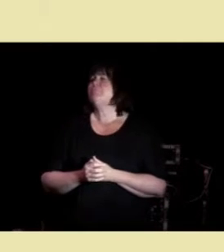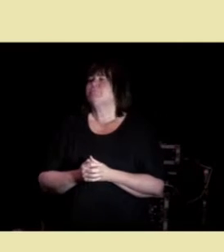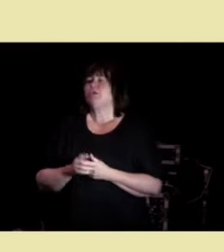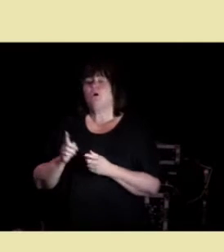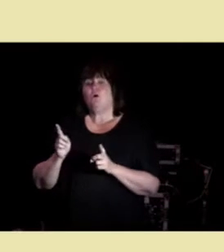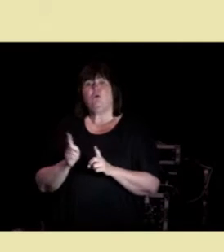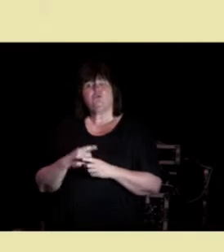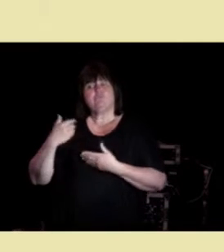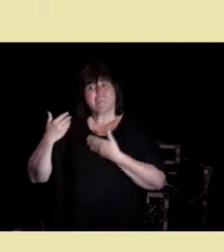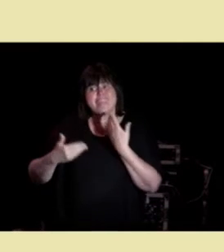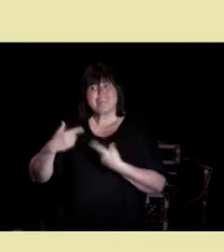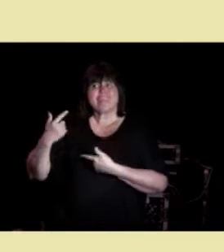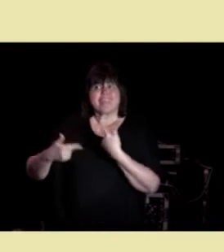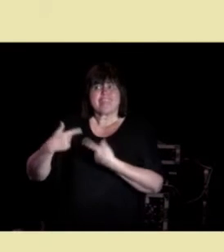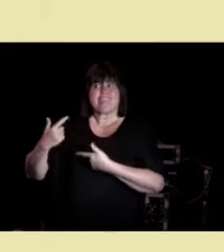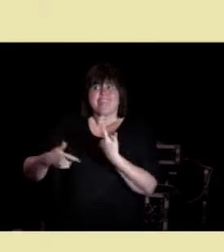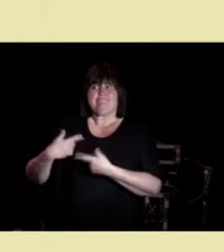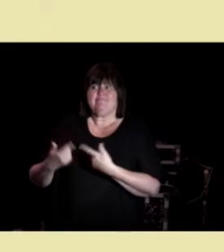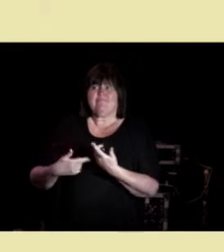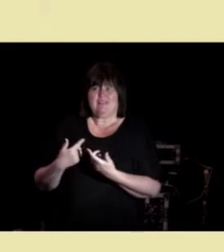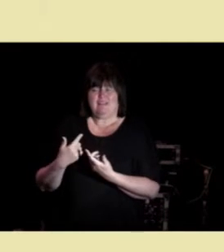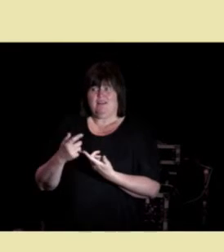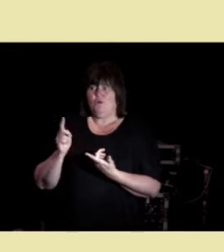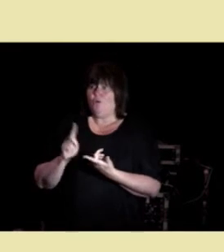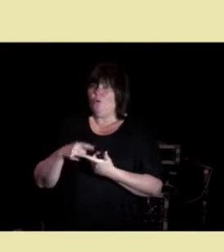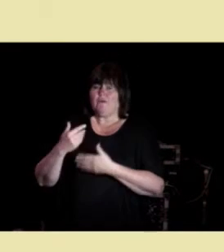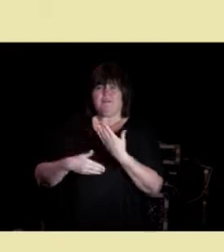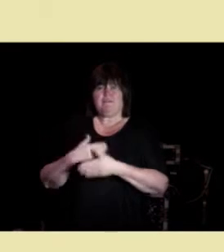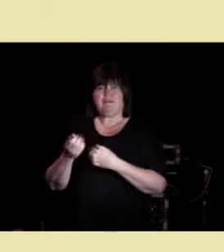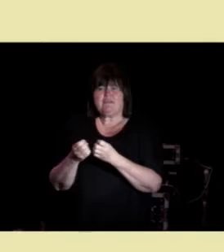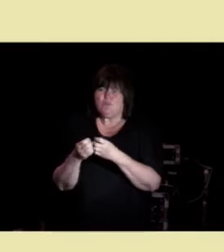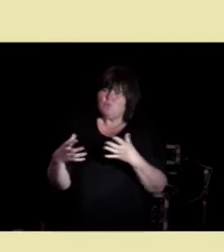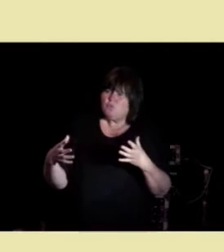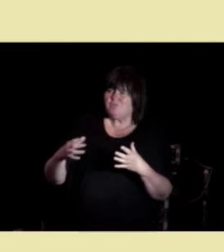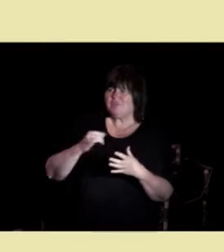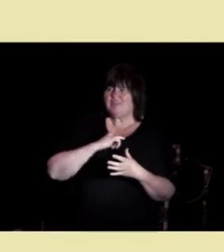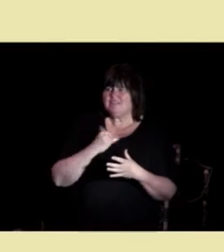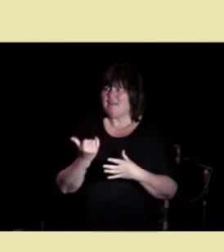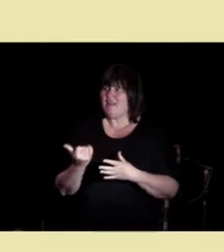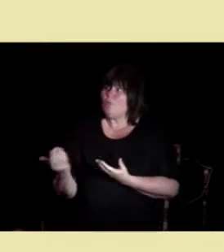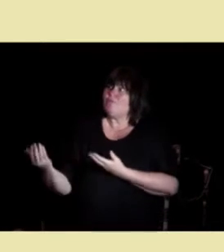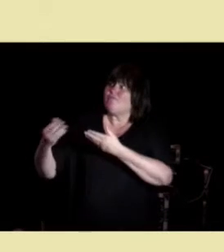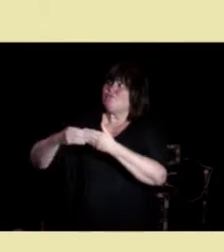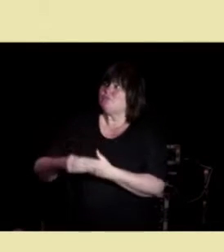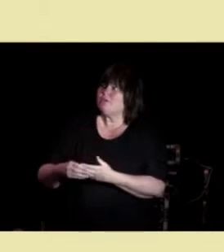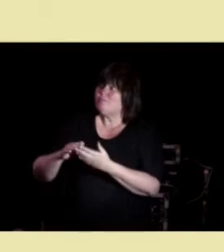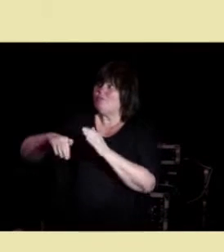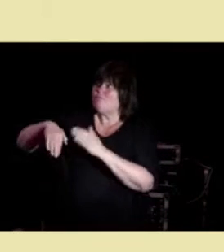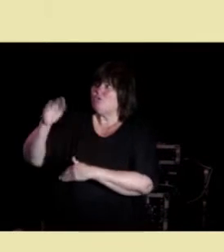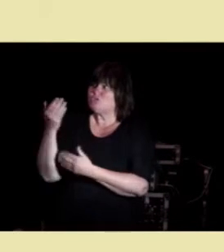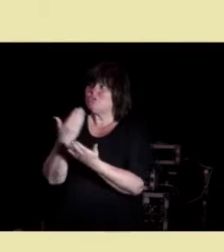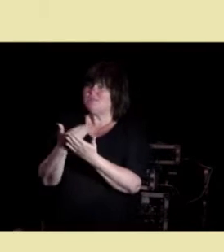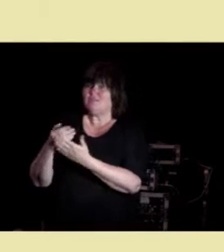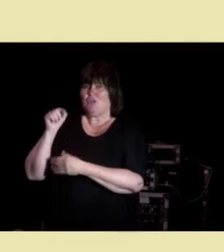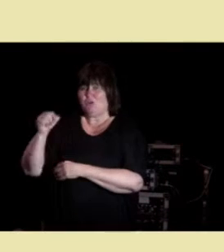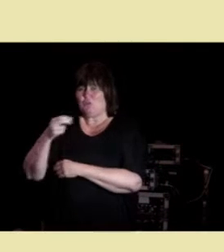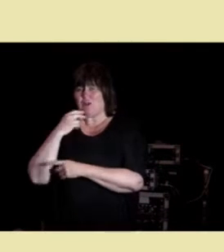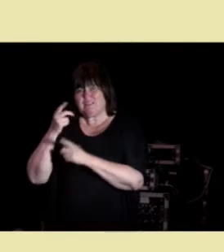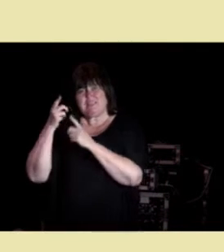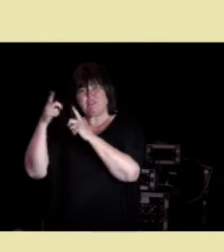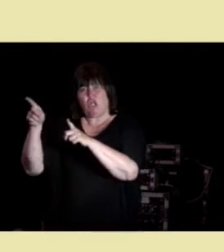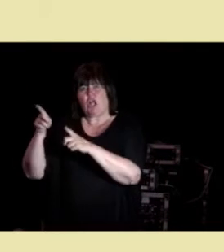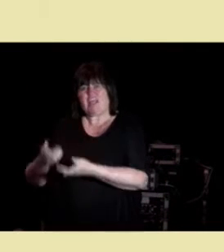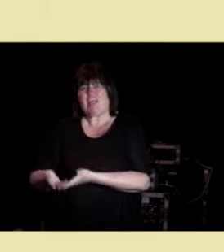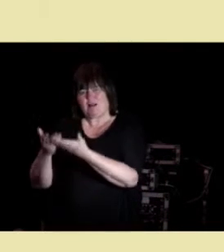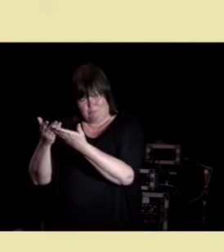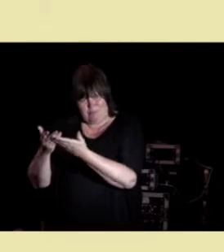på det. Og etterhvert så har dette utviklet seg. vi har fusjonert med voksen-tjenesten, så nå heter vi Stangehjelper, og nå skal vi satse på eldre